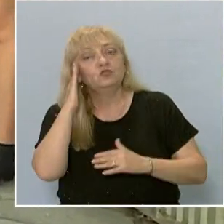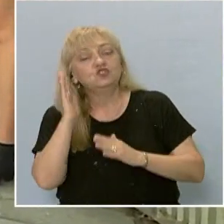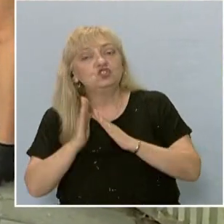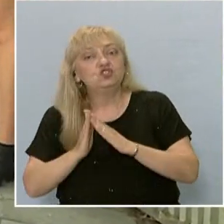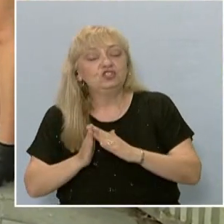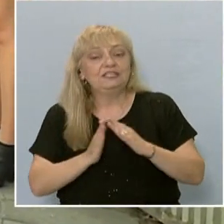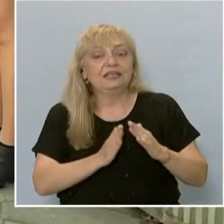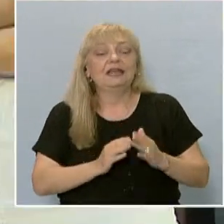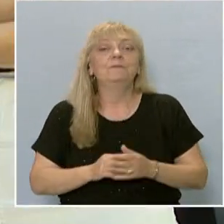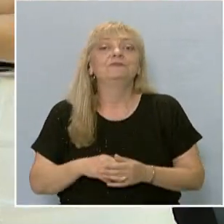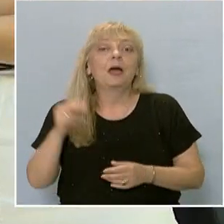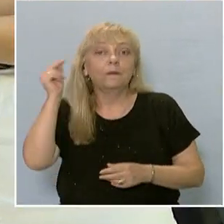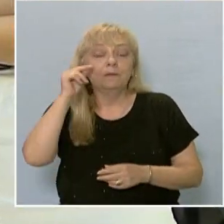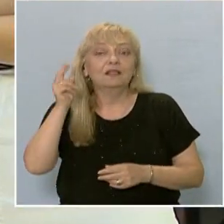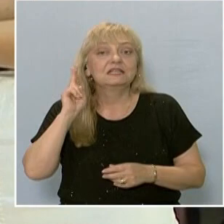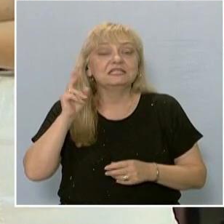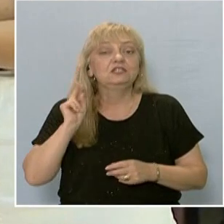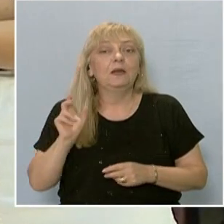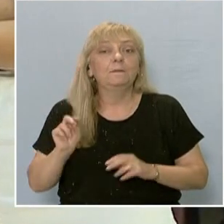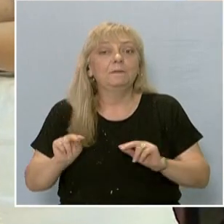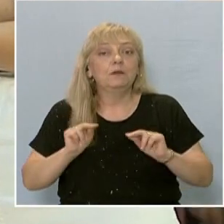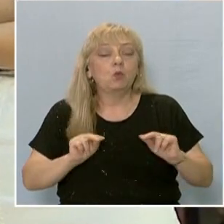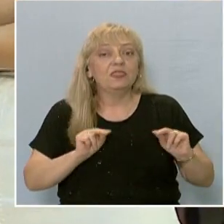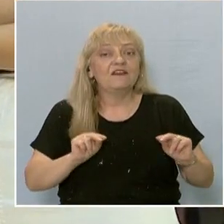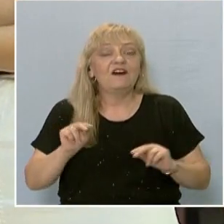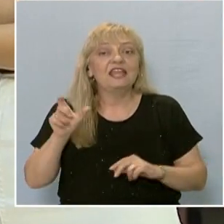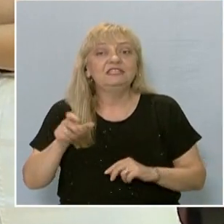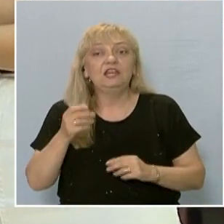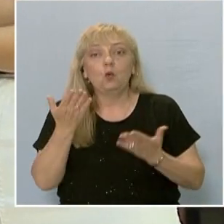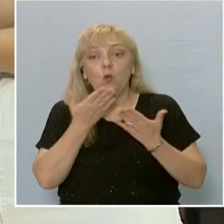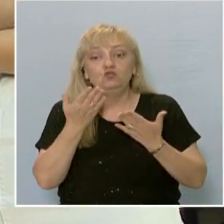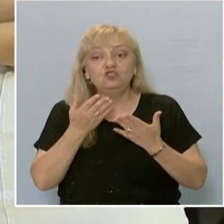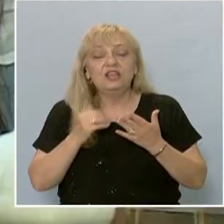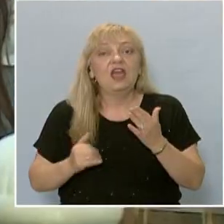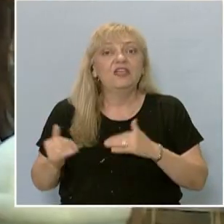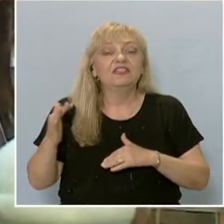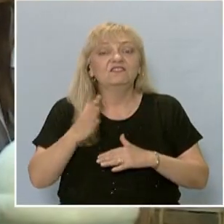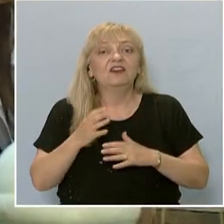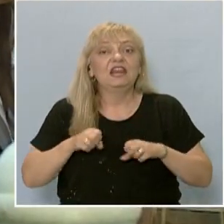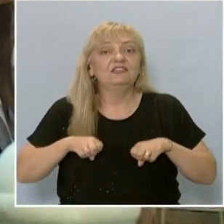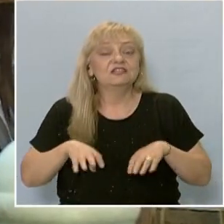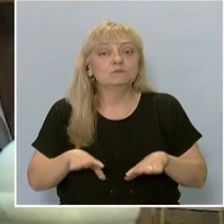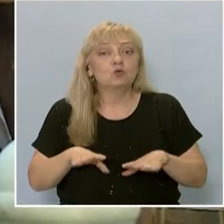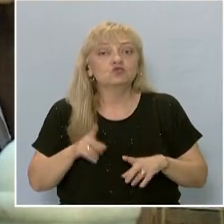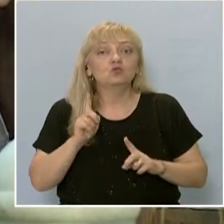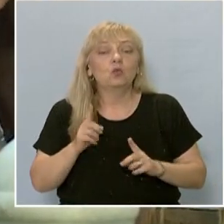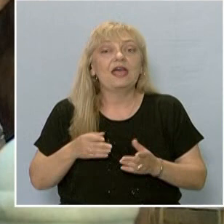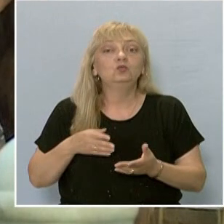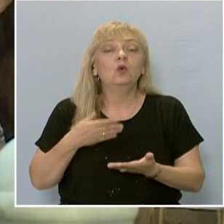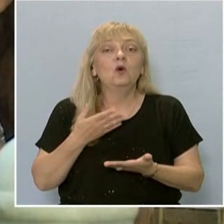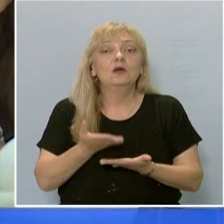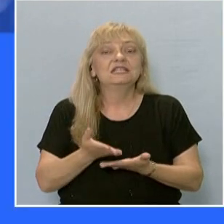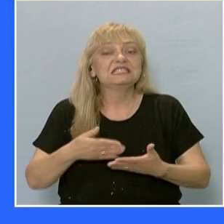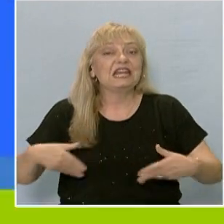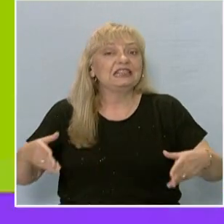напомниха, че българските преподаватели и учени надхвърлят възможностите, които средата им дава, за това на временната и промяна е особено